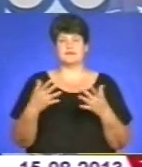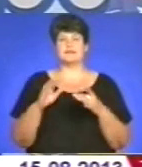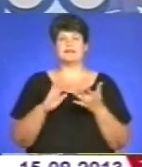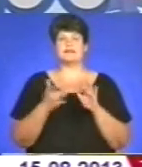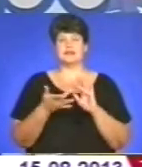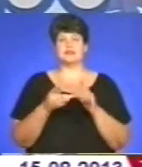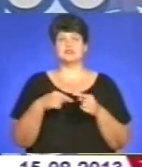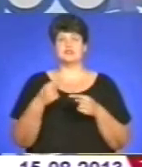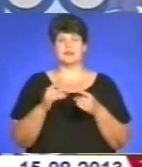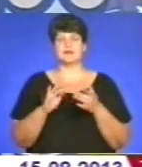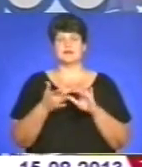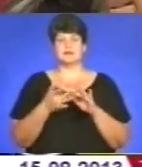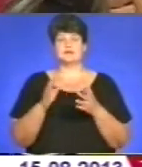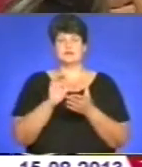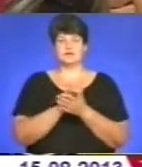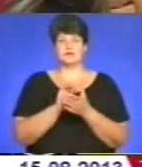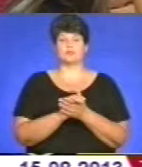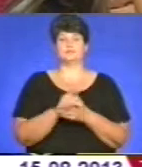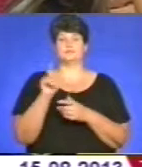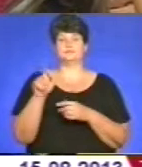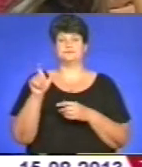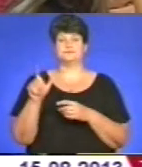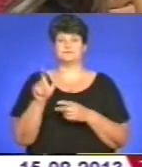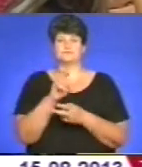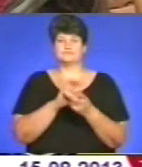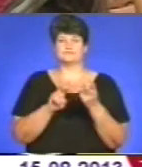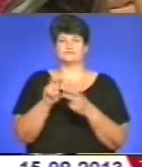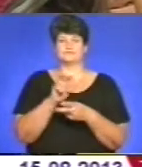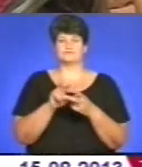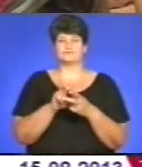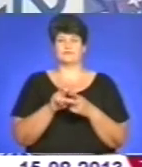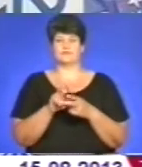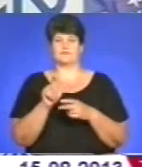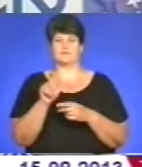Через соціальні мережі і сайти знайомств злочинці шукають і вербують жертв.